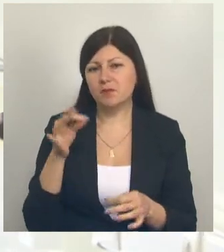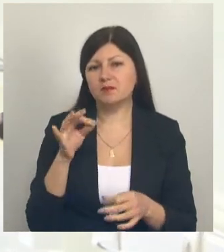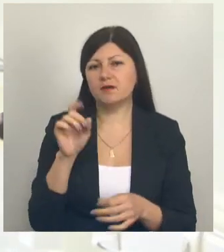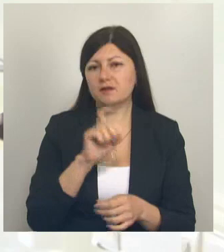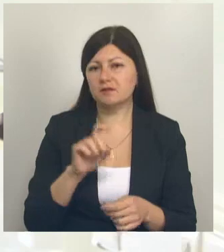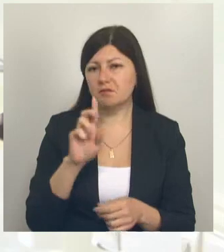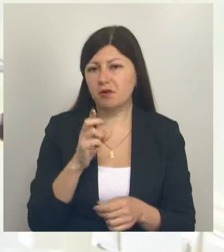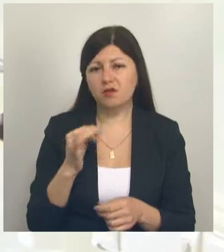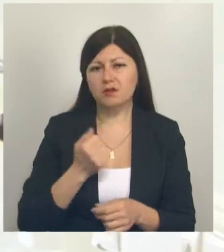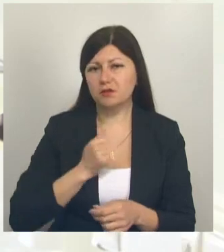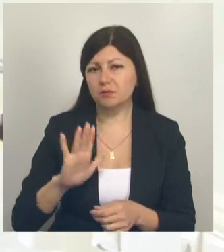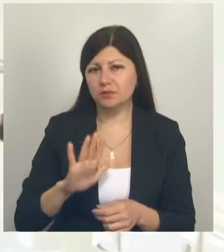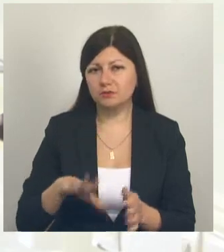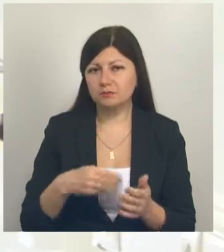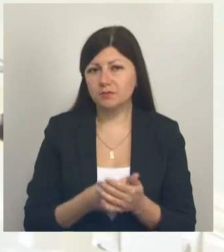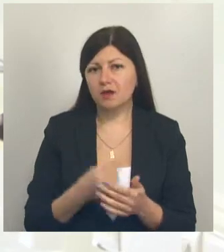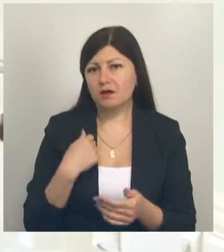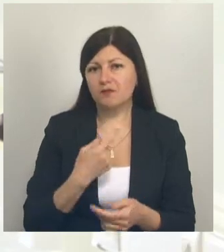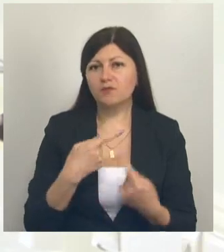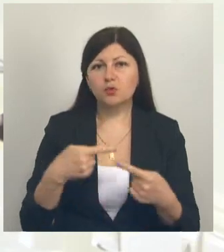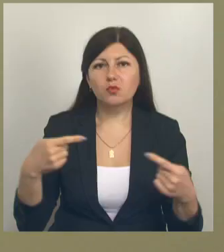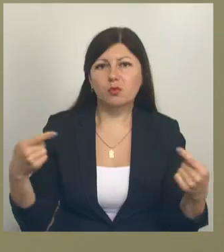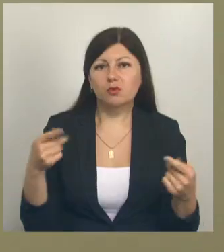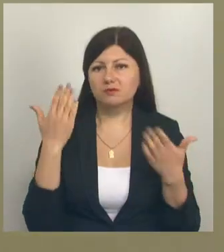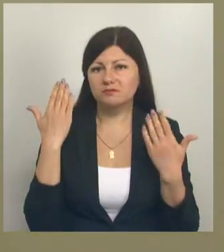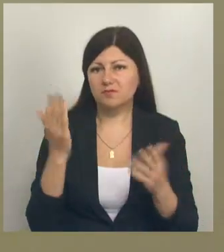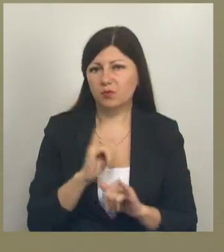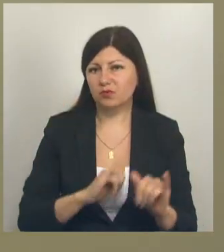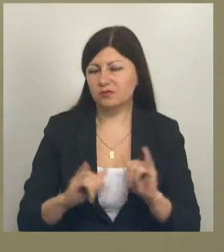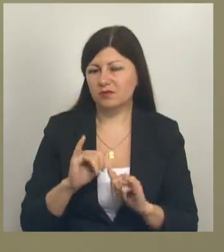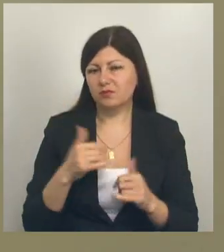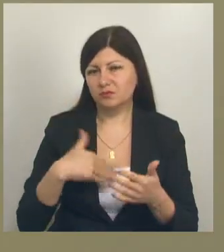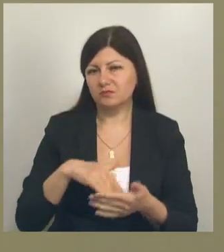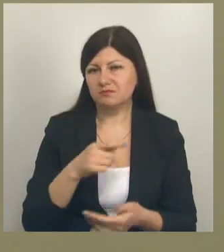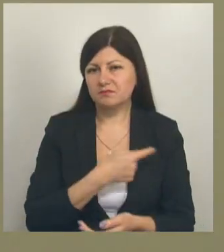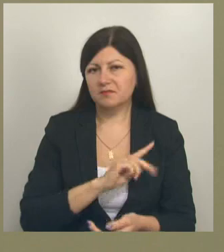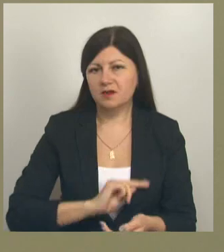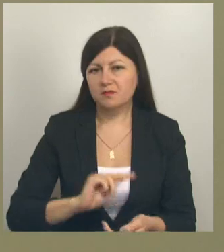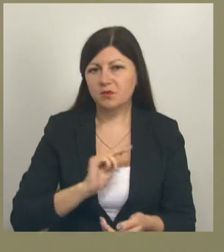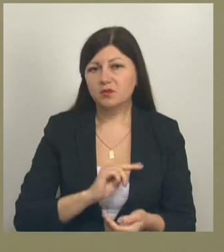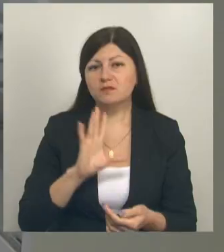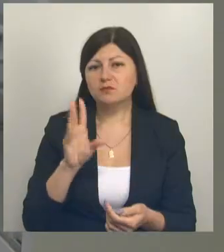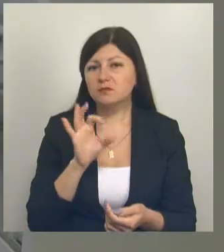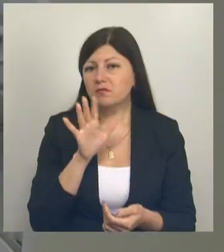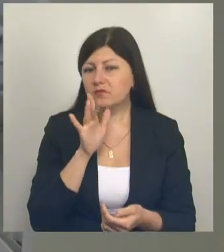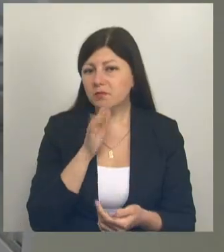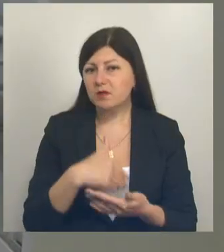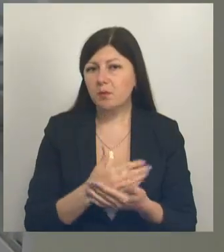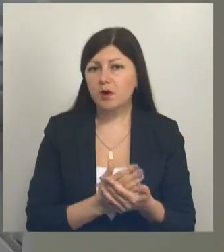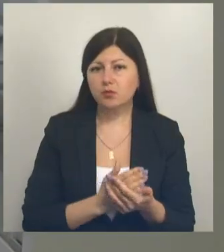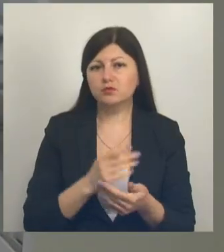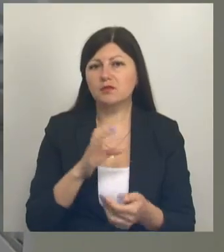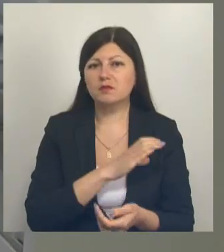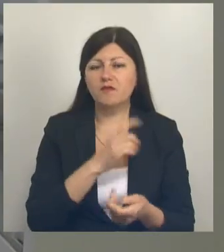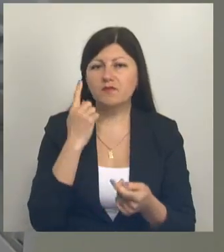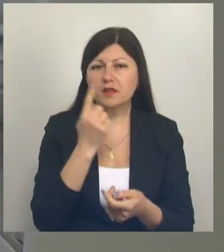об этом. Потому что кроме как в медицине я себя в большинстве не вижу. В новом офисе современное оборудование. К примеру, техника для измерения